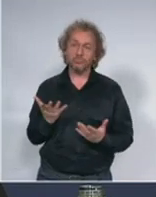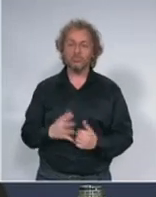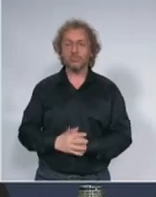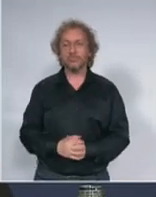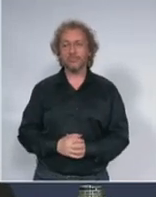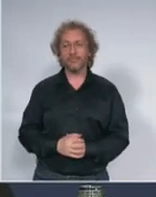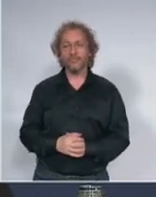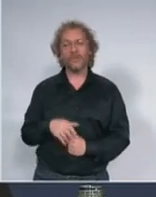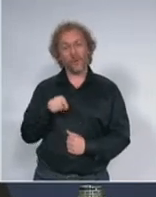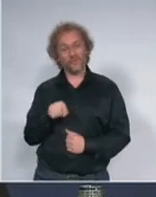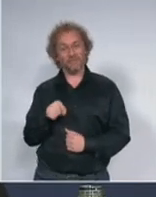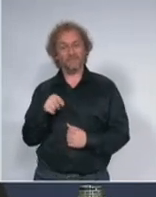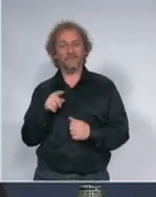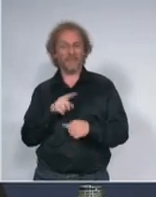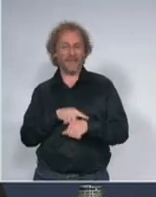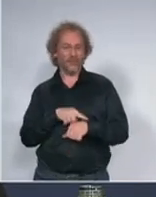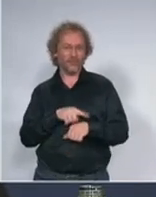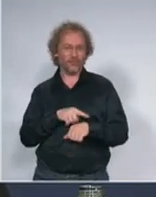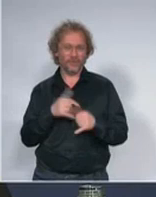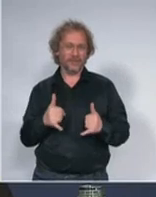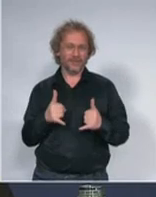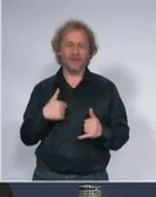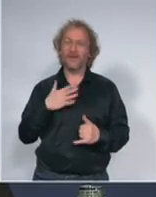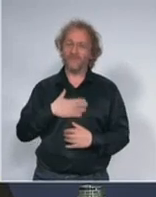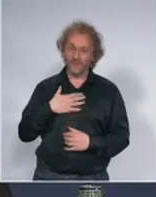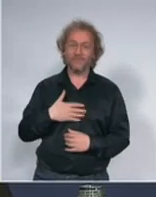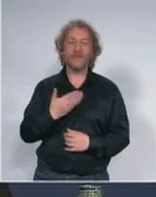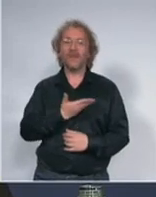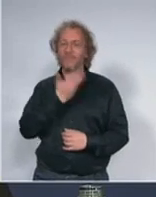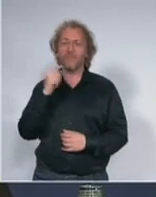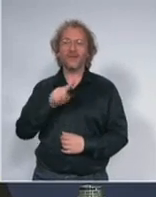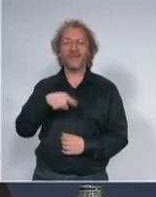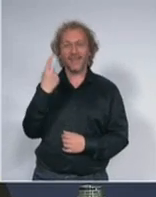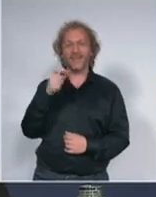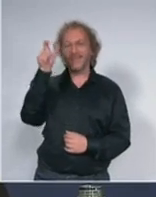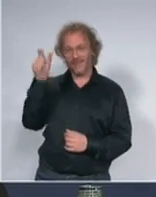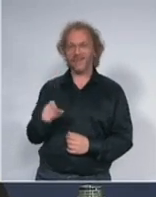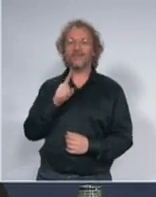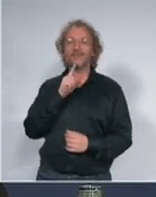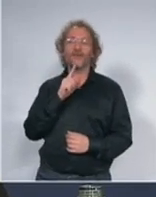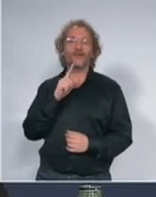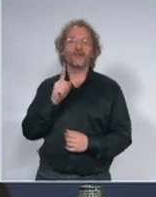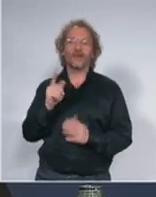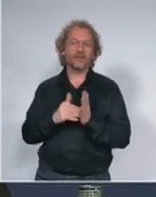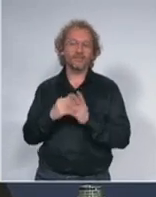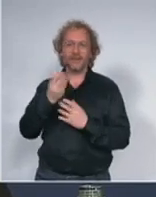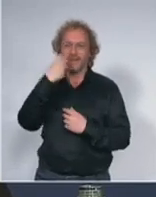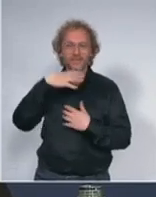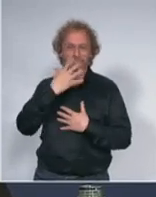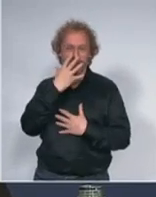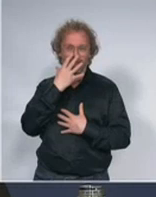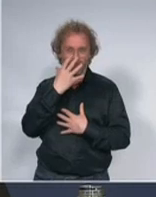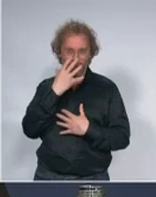bismo jako volili da nemamo nijednog bolesnika na respiratoru to bi za nas bilo najbolja vest